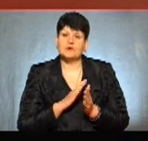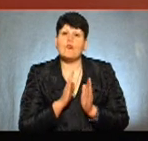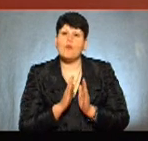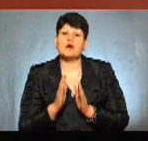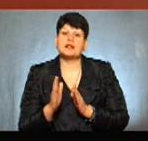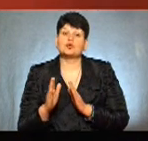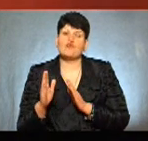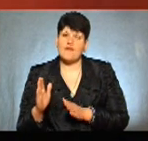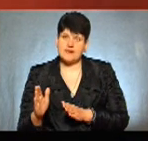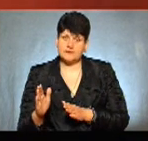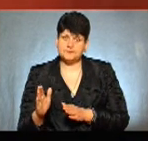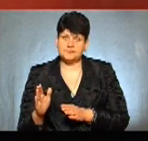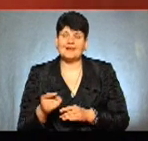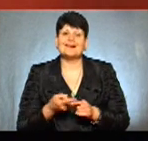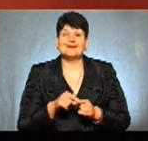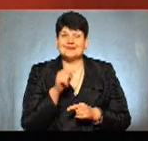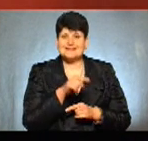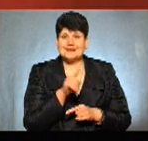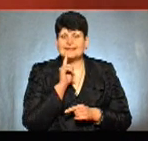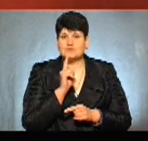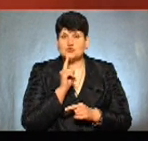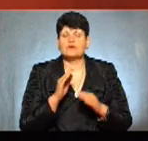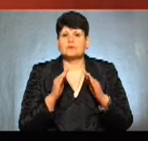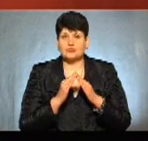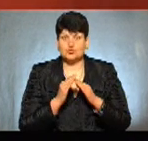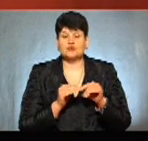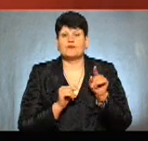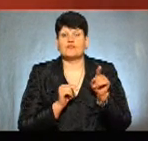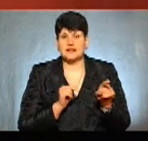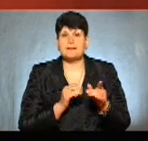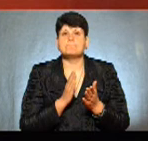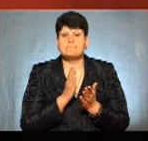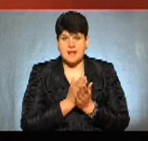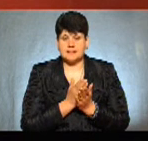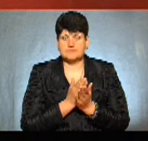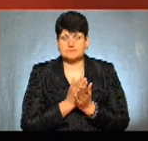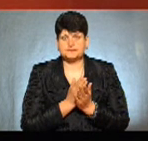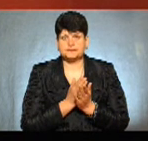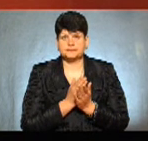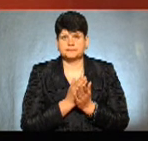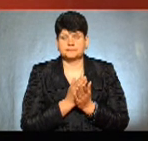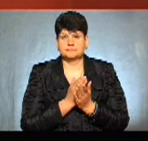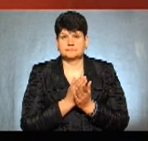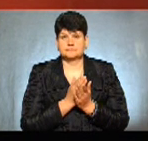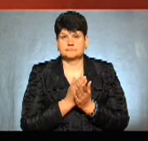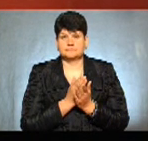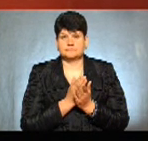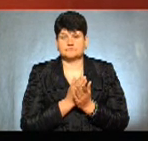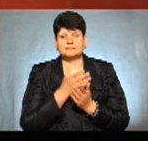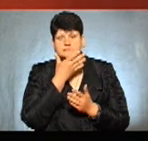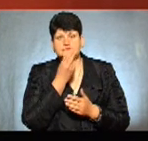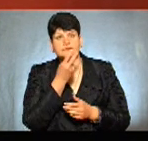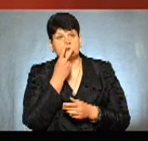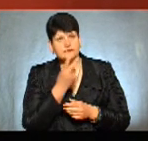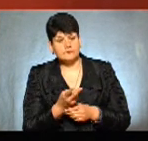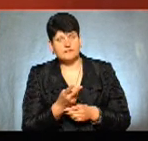цих тимчасових споруд, щоб вони все-таки мали і приглядний вигляд,